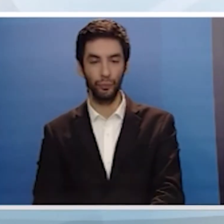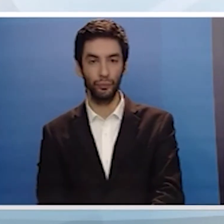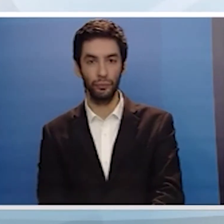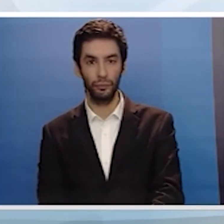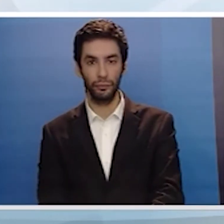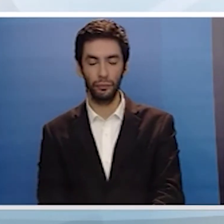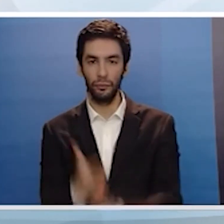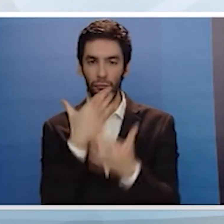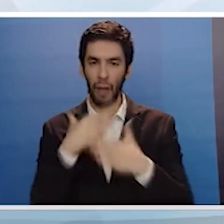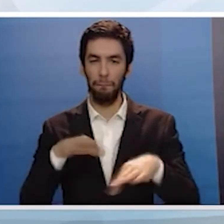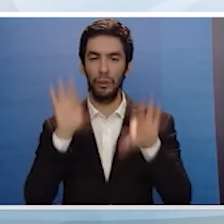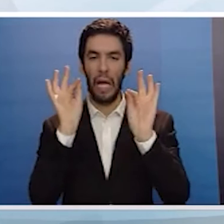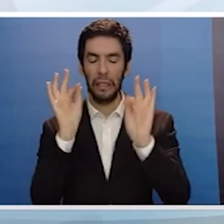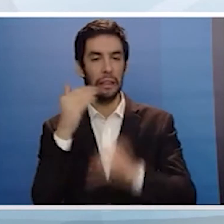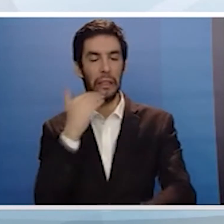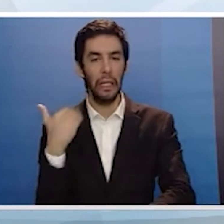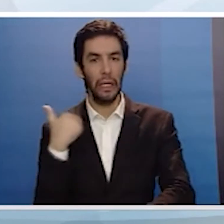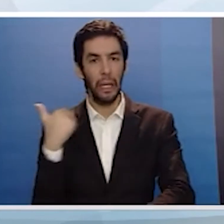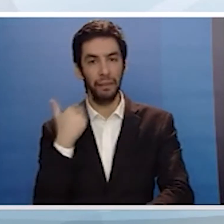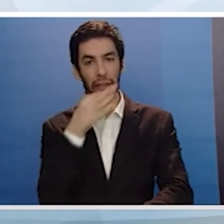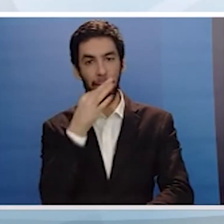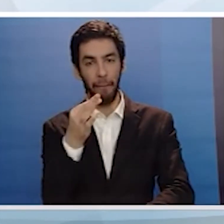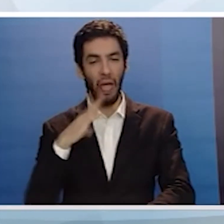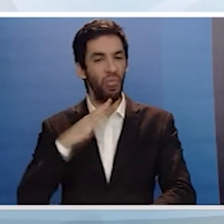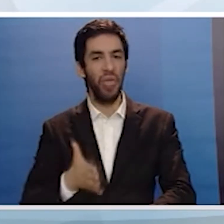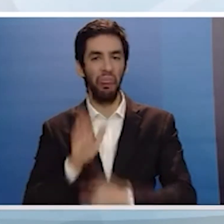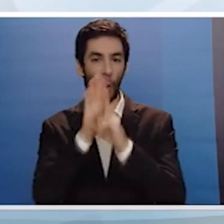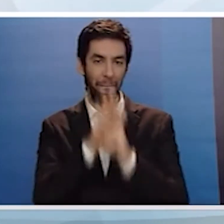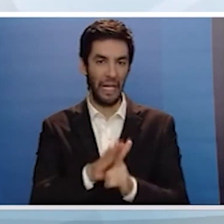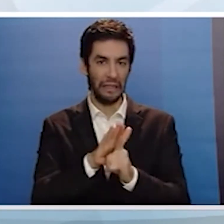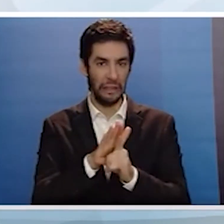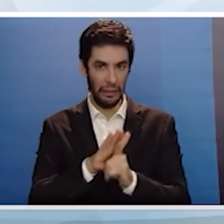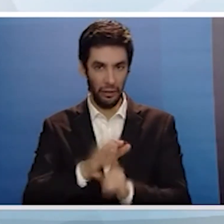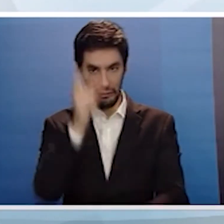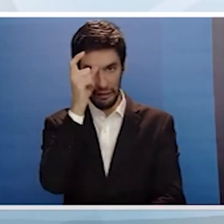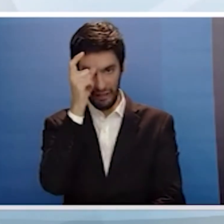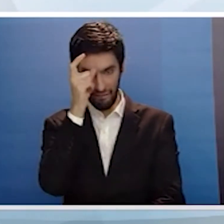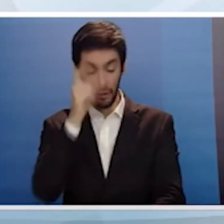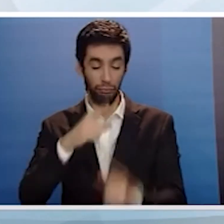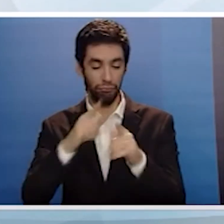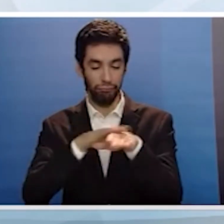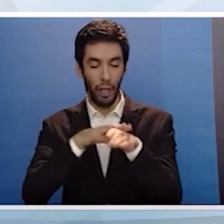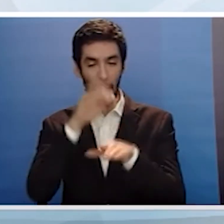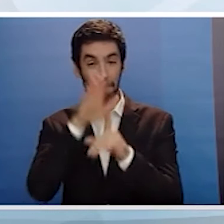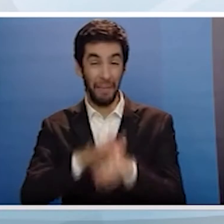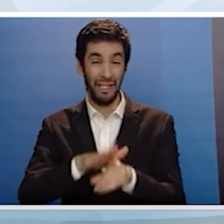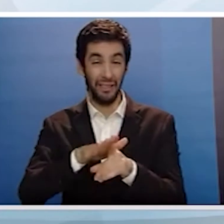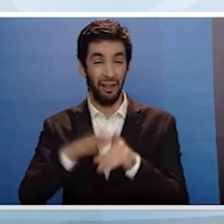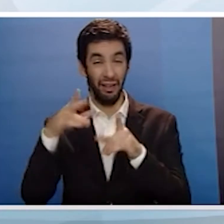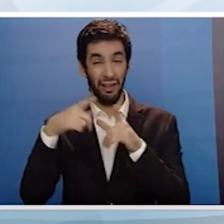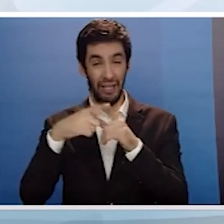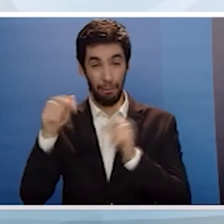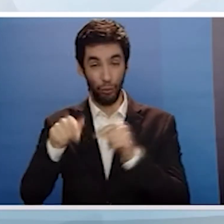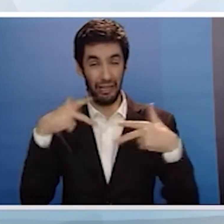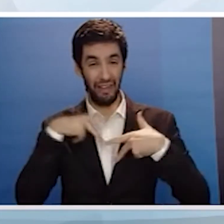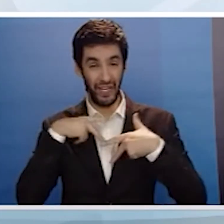αρχή τονίσαμε ότι η πρόθεσή μας δεν ήταν ο εκβιασμός Οι προτάσεις μας δεν είχαν στόχο να επιφέρουν πρόσθετο σοβαρό